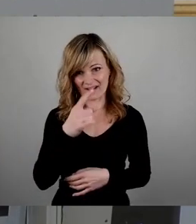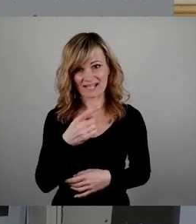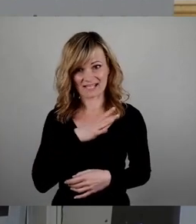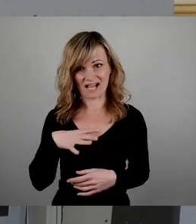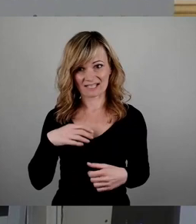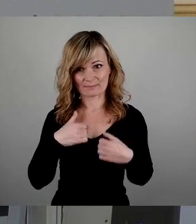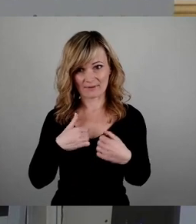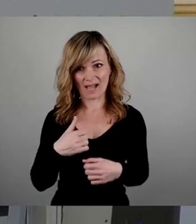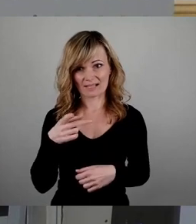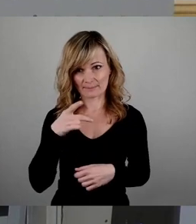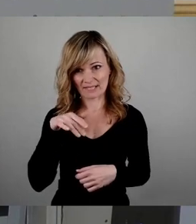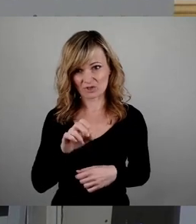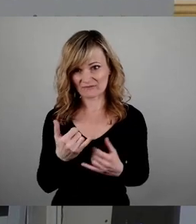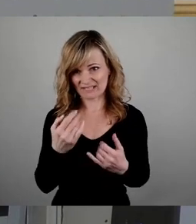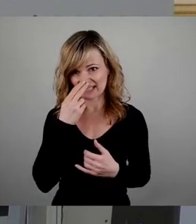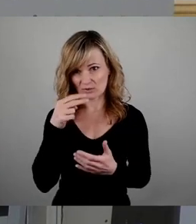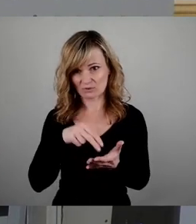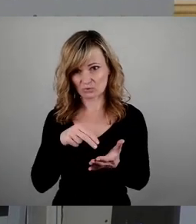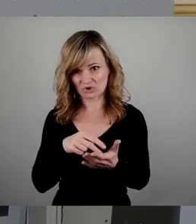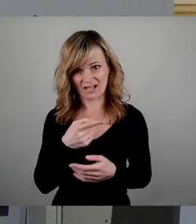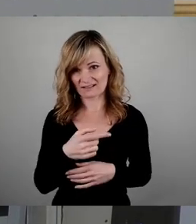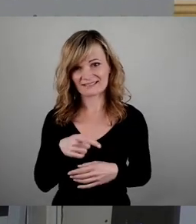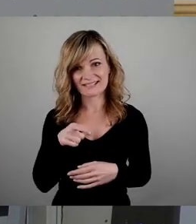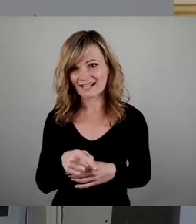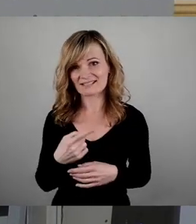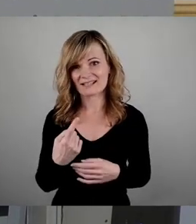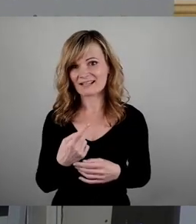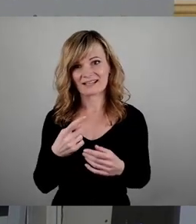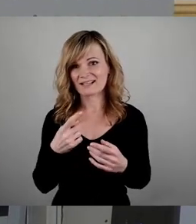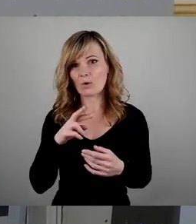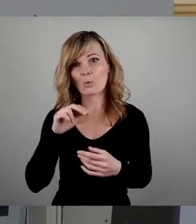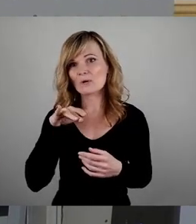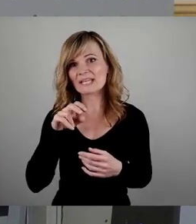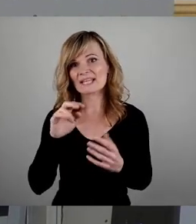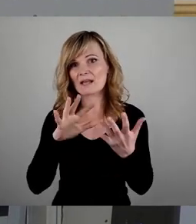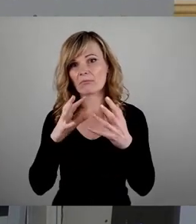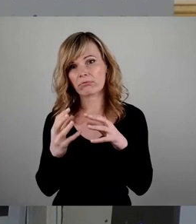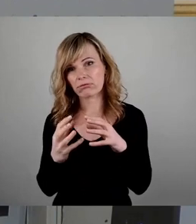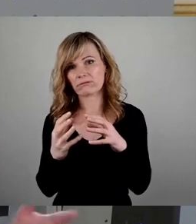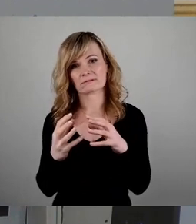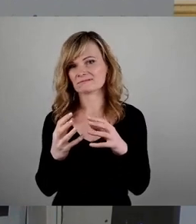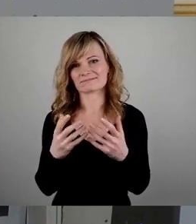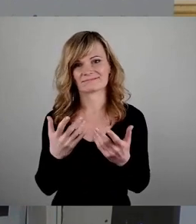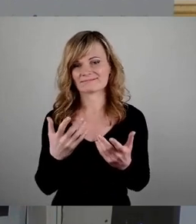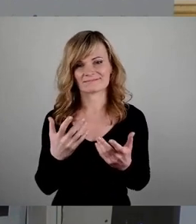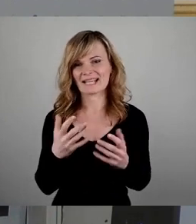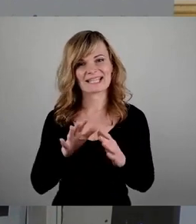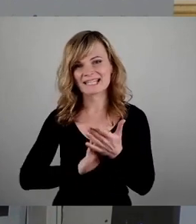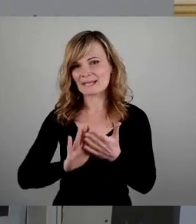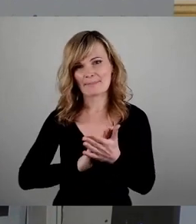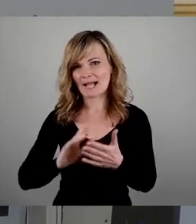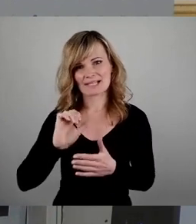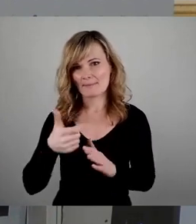Pieschen heute ist. Das ist inzwischen nahezu eine Ruine. Es wird nie wieder als Bad öffnen. Eine Mehrheit dieses